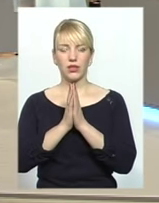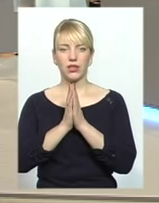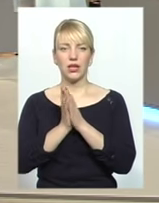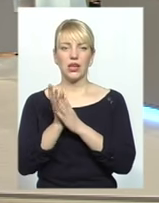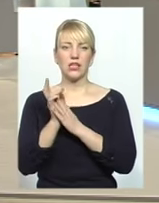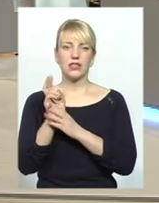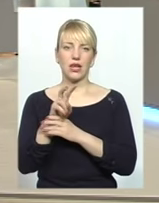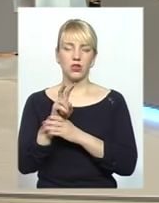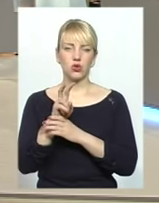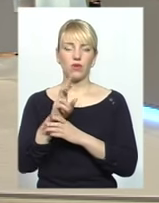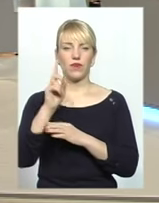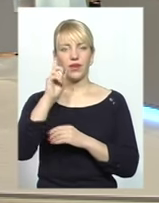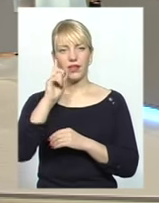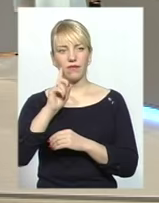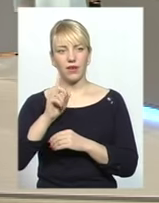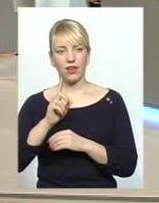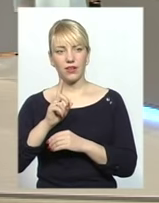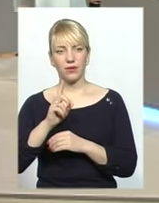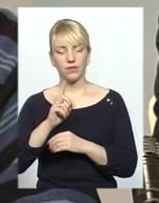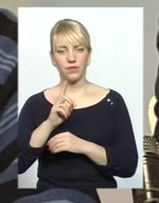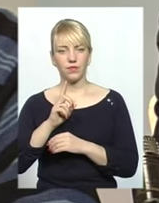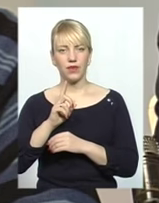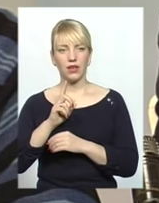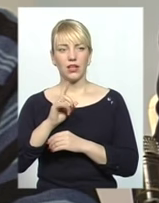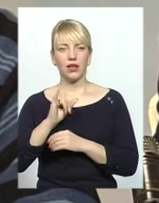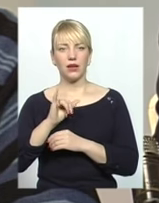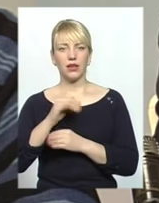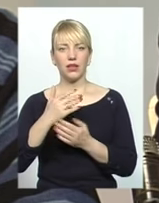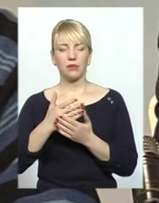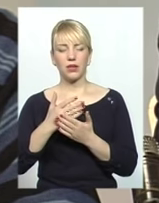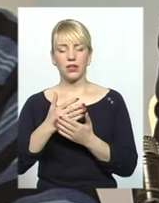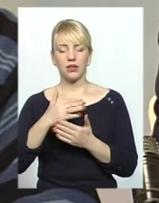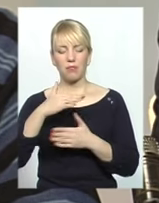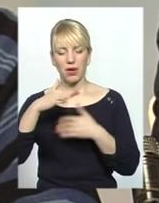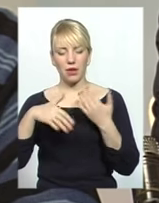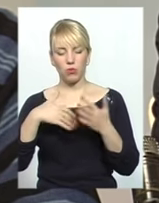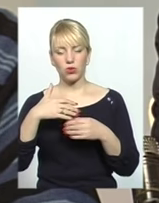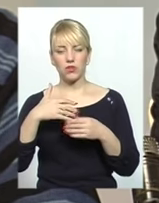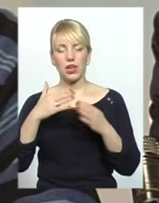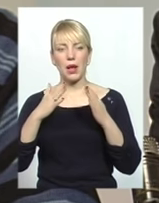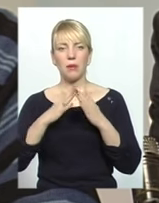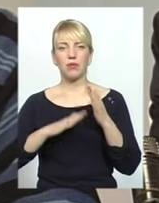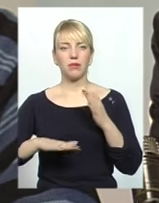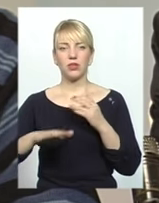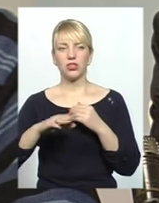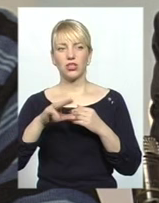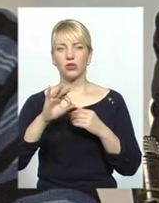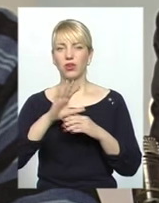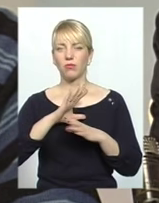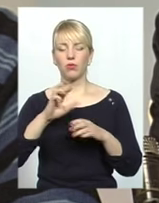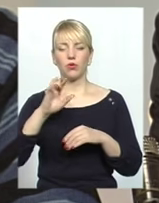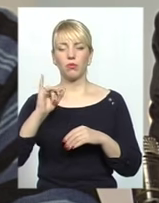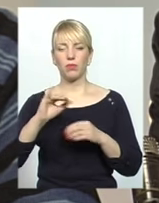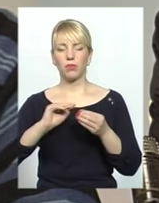єврей або інша яка нація, і перепутавши там приміщення і так далі, я думаю, ніяких проблем не було. Це точно